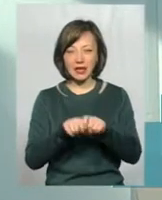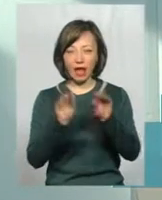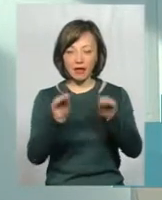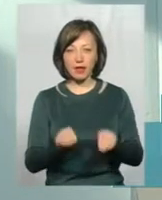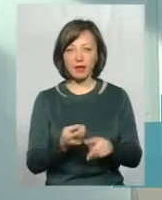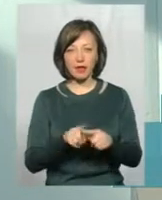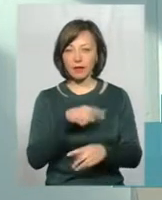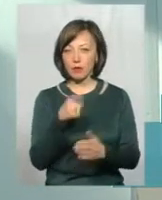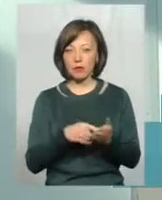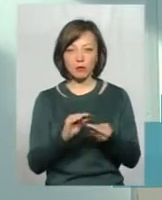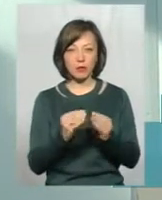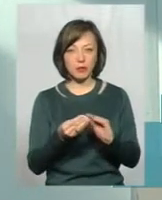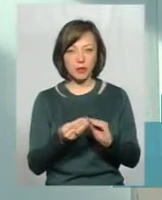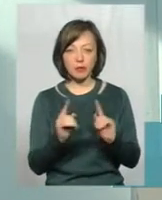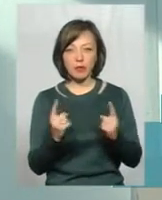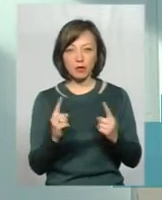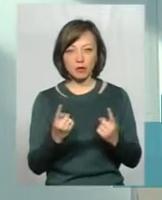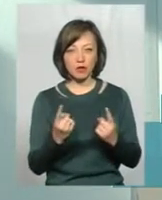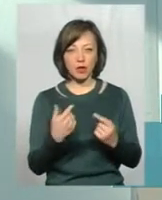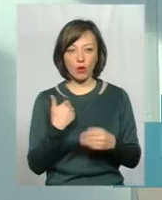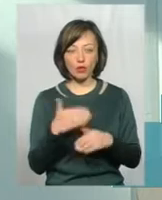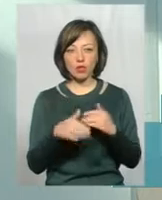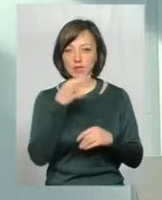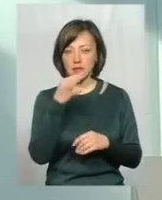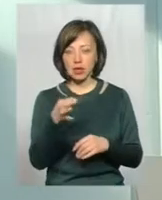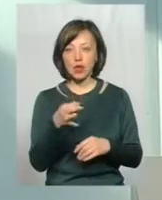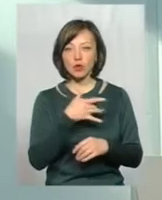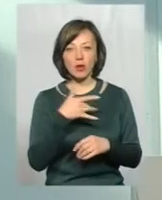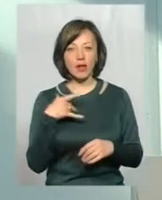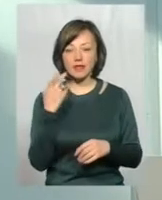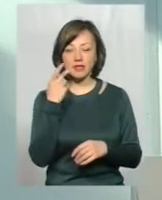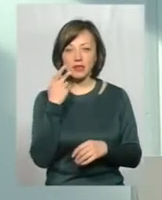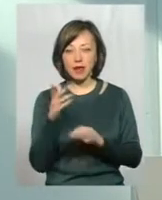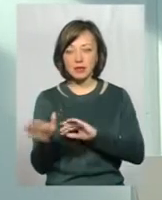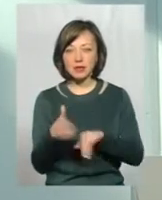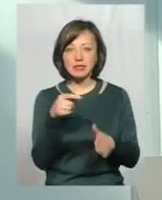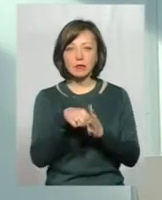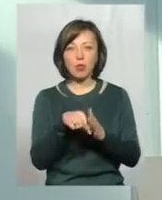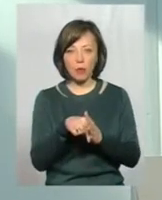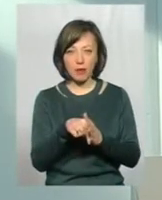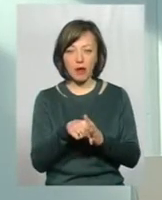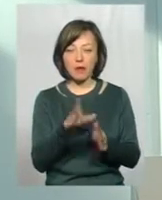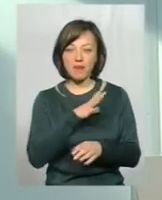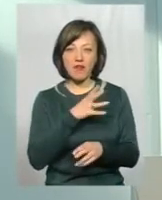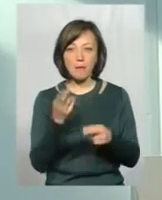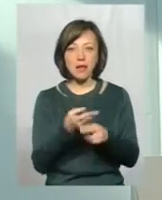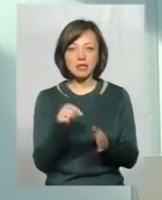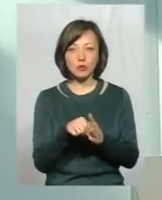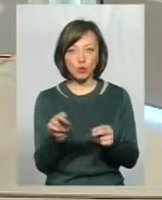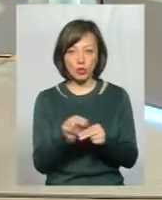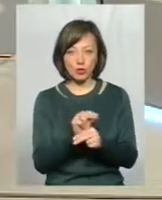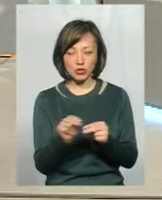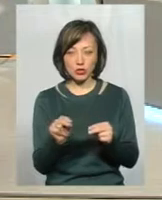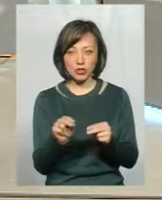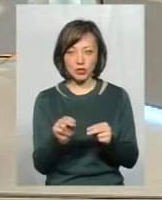це вопрос проблематичний, тому що я вже сказала, що туберкуліз не завжди протекає з якими-то симптомами, а буває бессимптомне лечення.